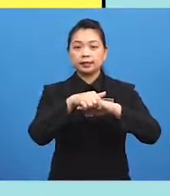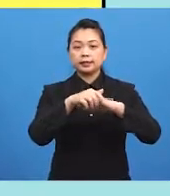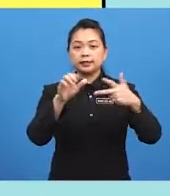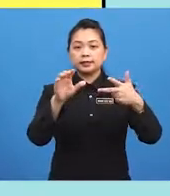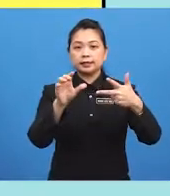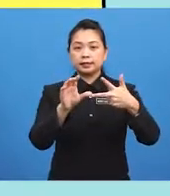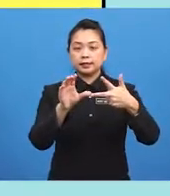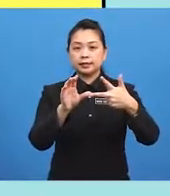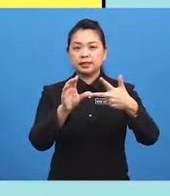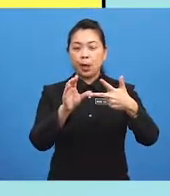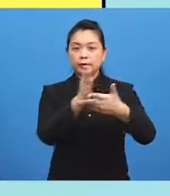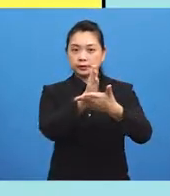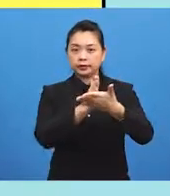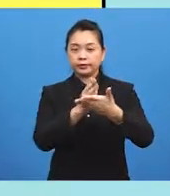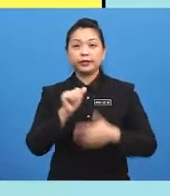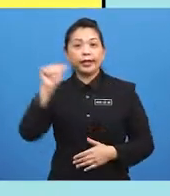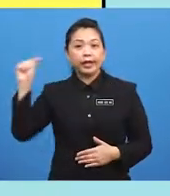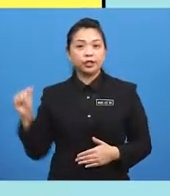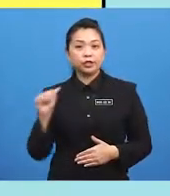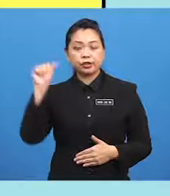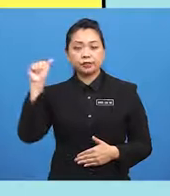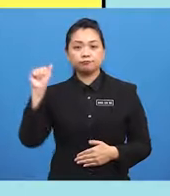...C... ...C... ...Central Asia?